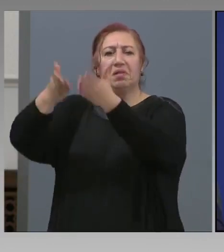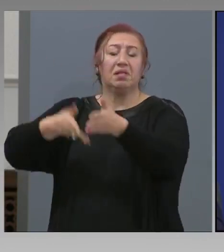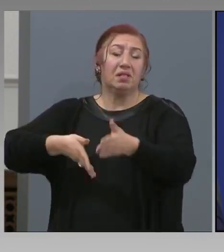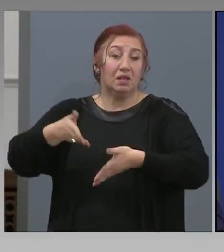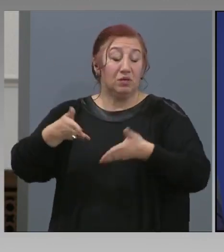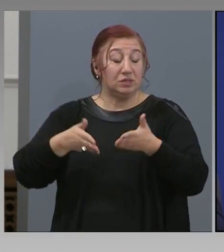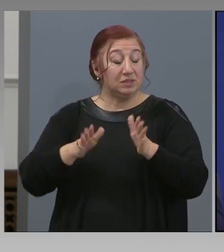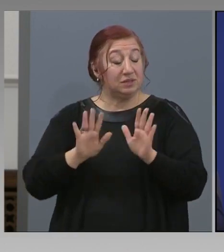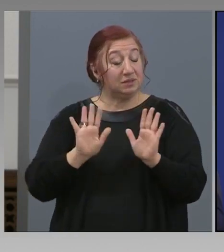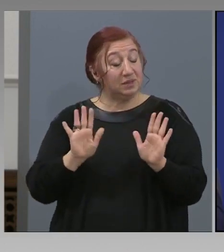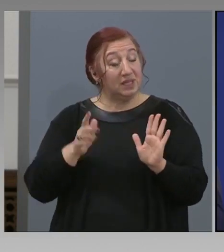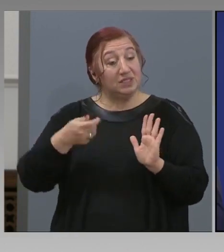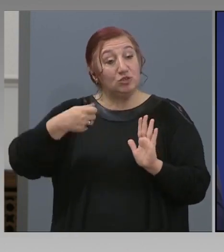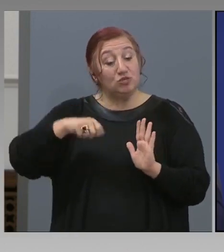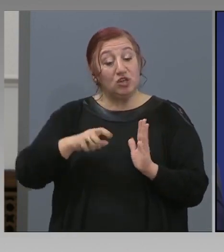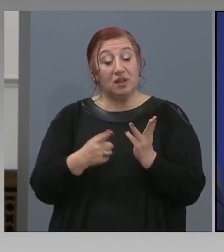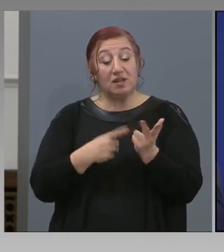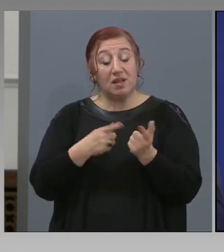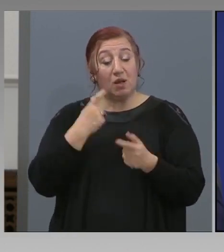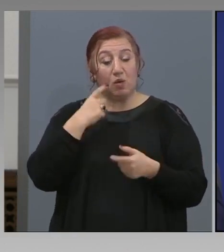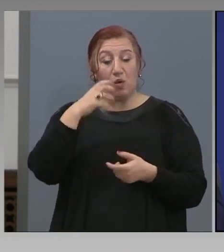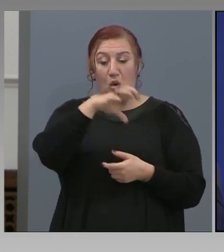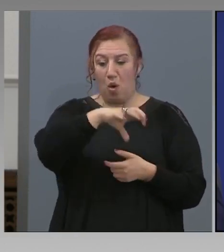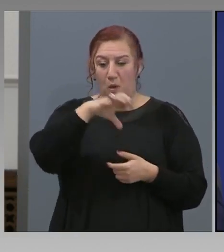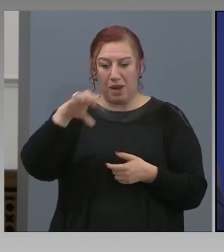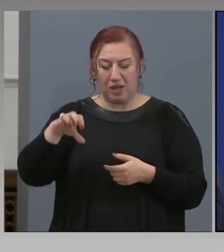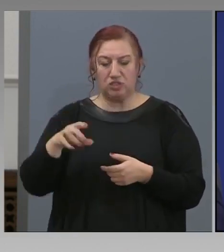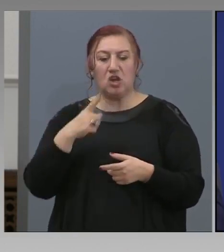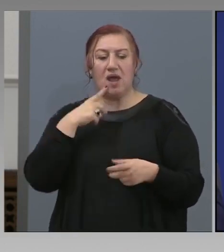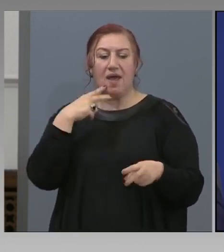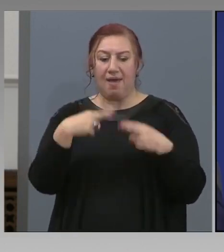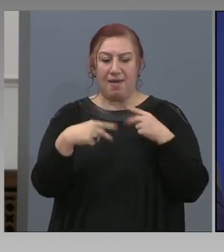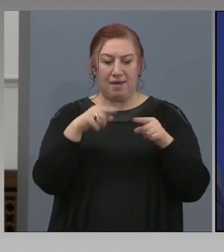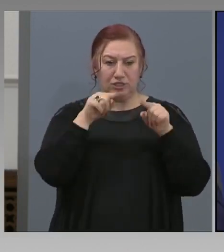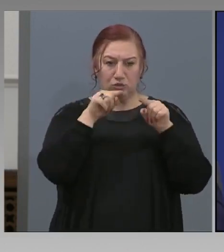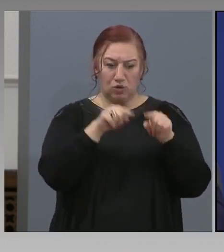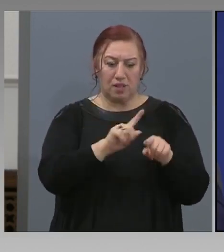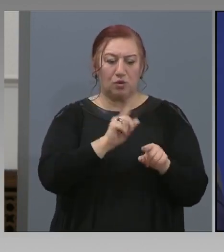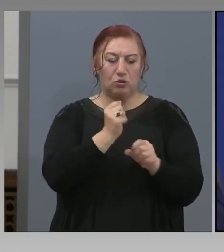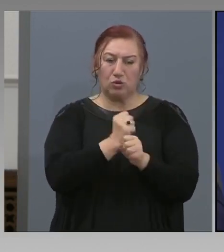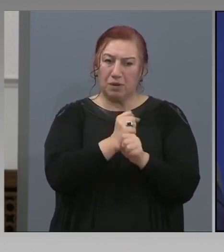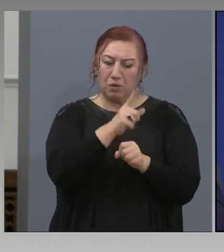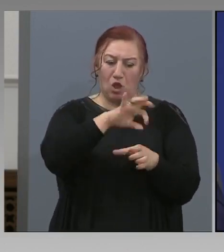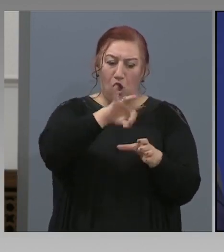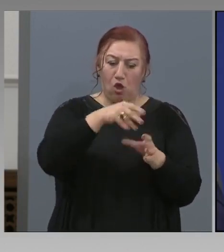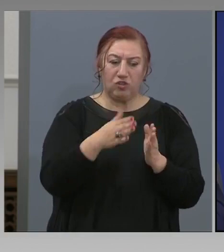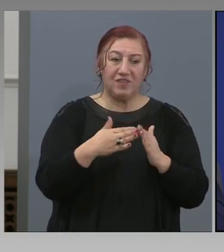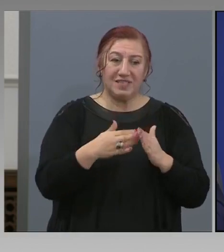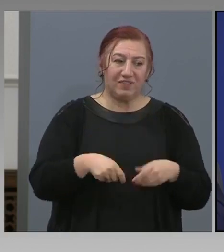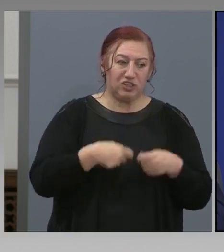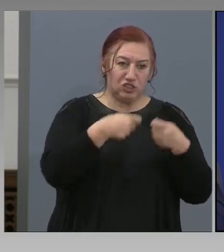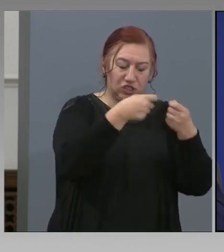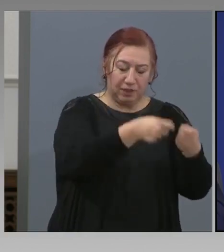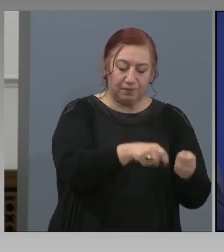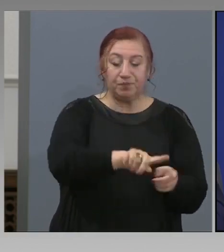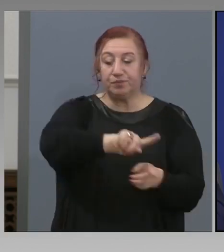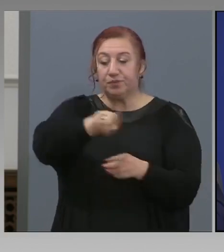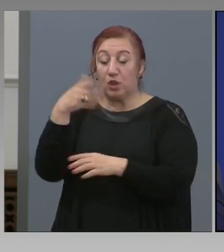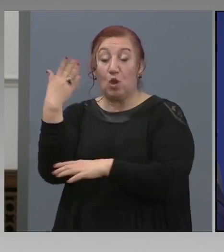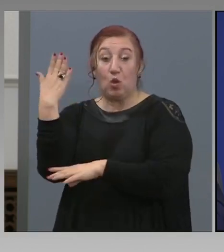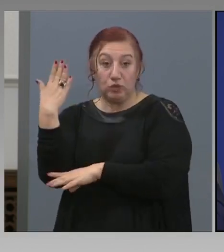с изключение на няколко бранша, ресторантите, които не работят за храна в къщи, и хотелите, разбираме.